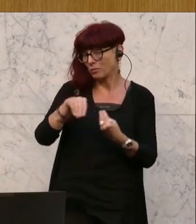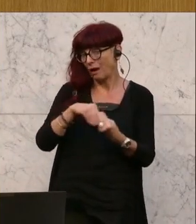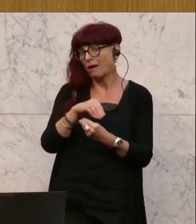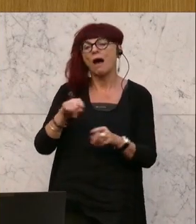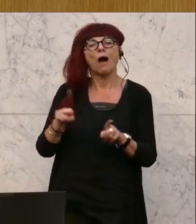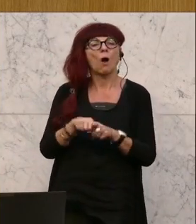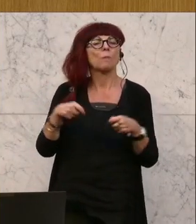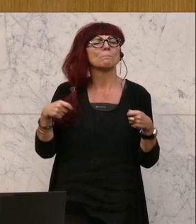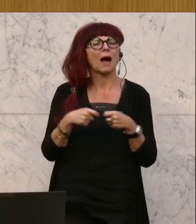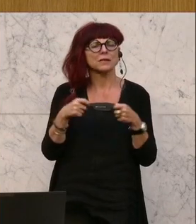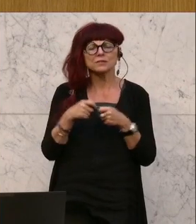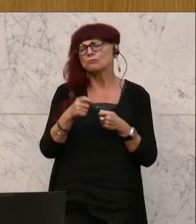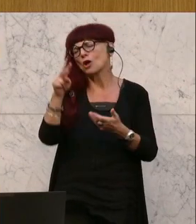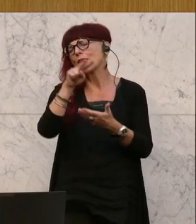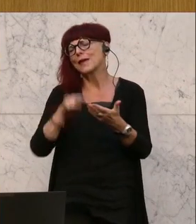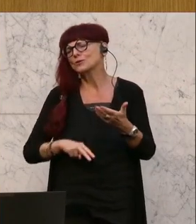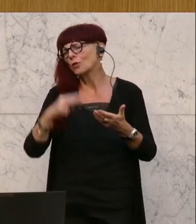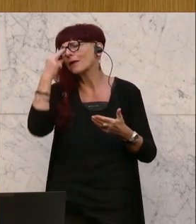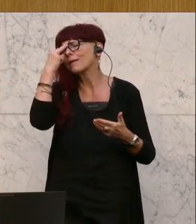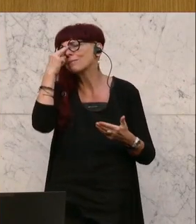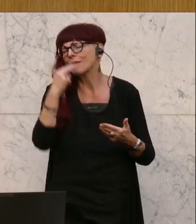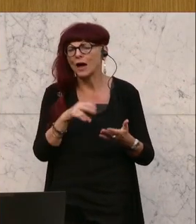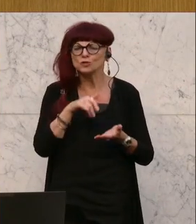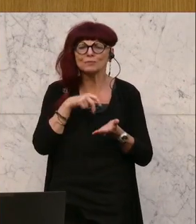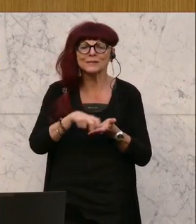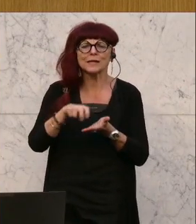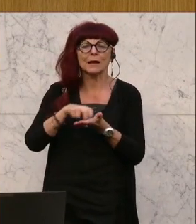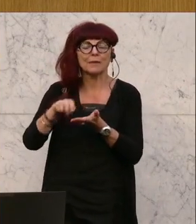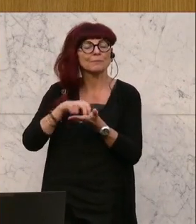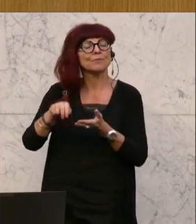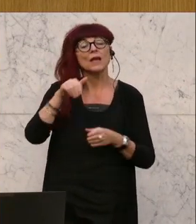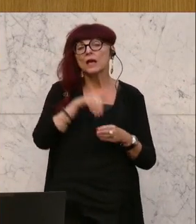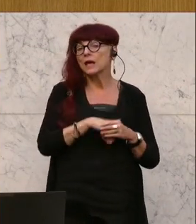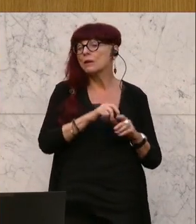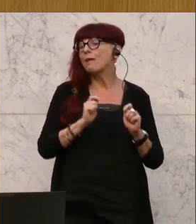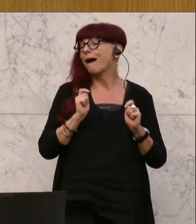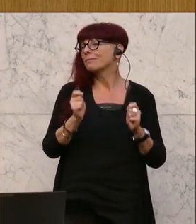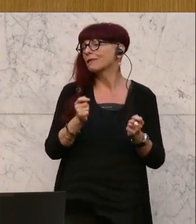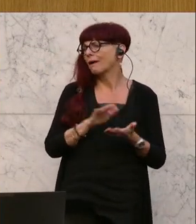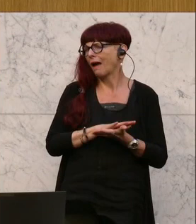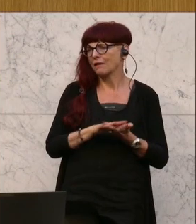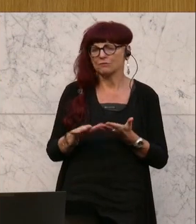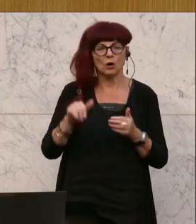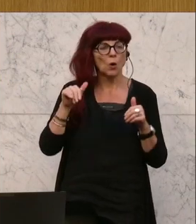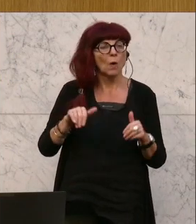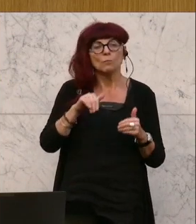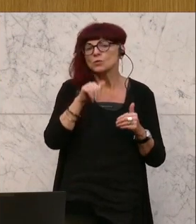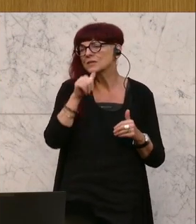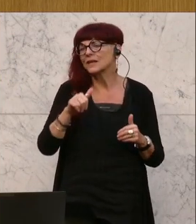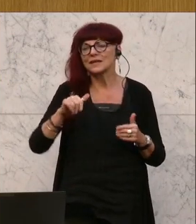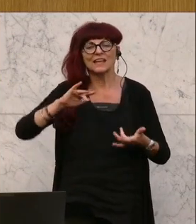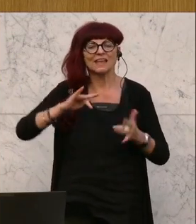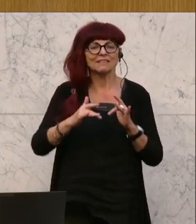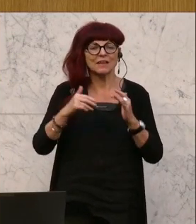zukünftige Lesungen. Worum geht es eigentlich in dem Antrag? Um etwas relativ Einfaches, wir verlangen nicht die Neuerfindung des Internets,